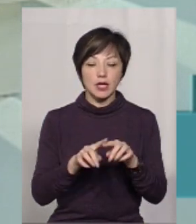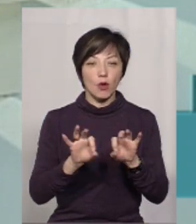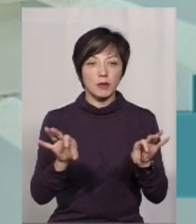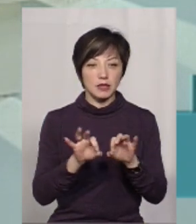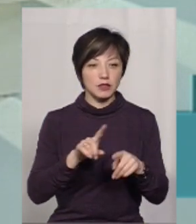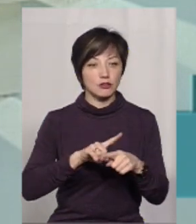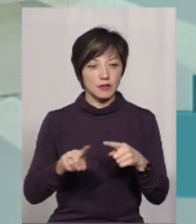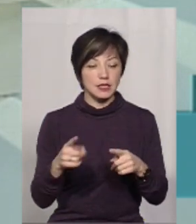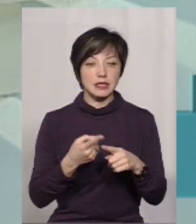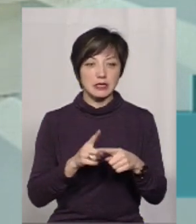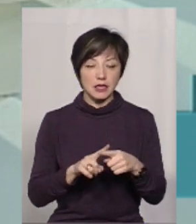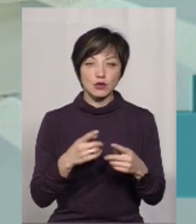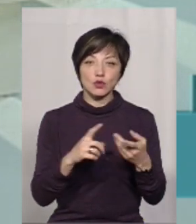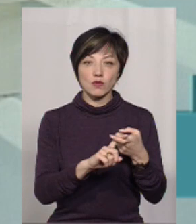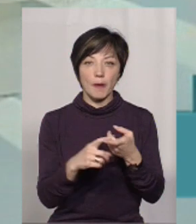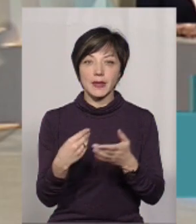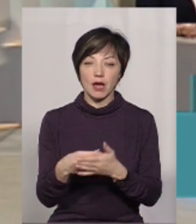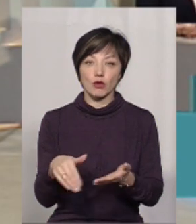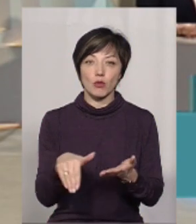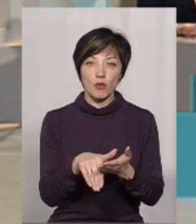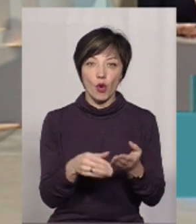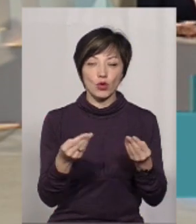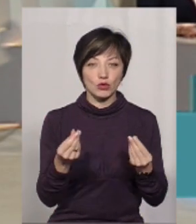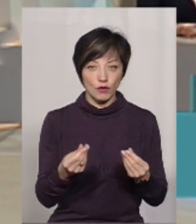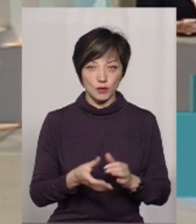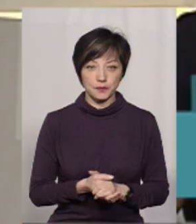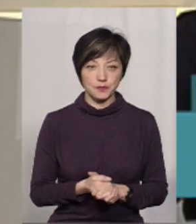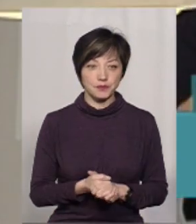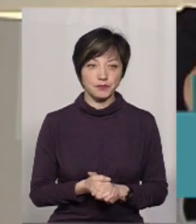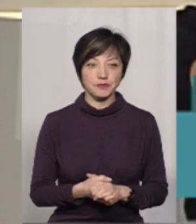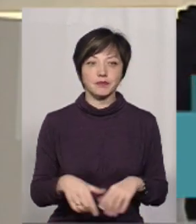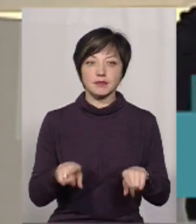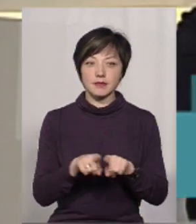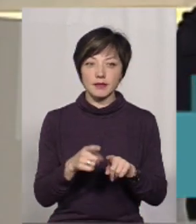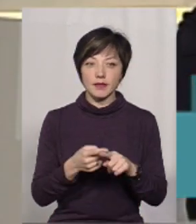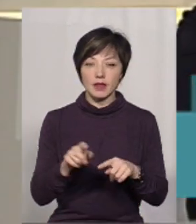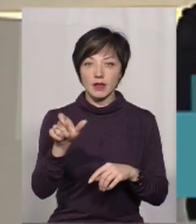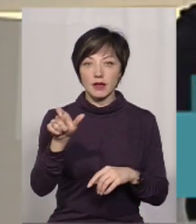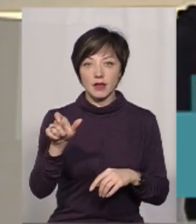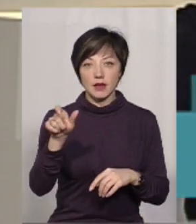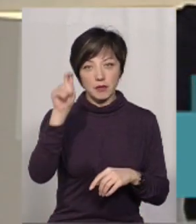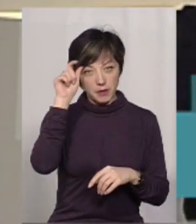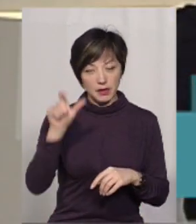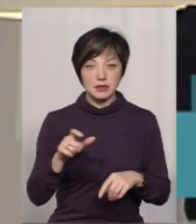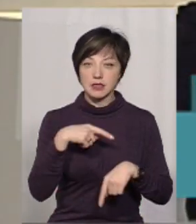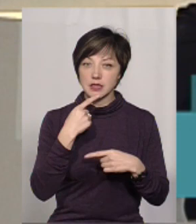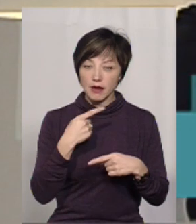коментар, це, скоріш за все, все-таки стосувалося матеріальної допомоги грошової. Так, як цей пан розказав, що